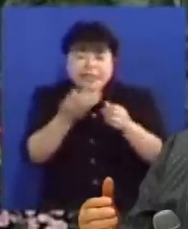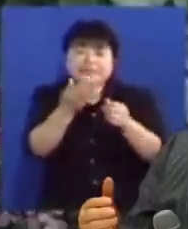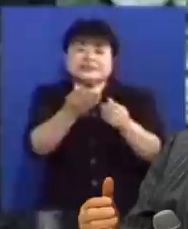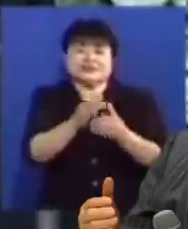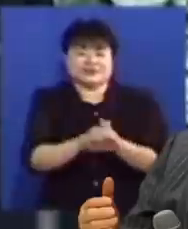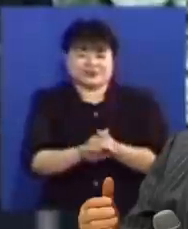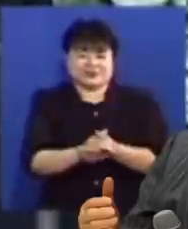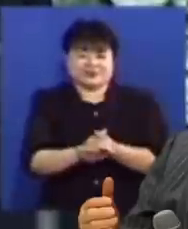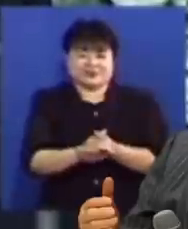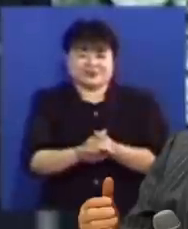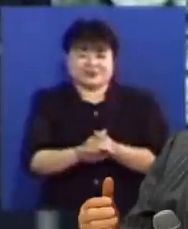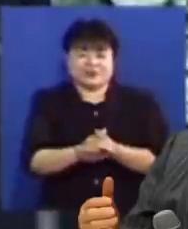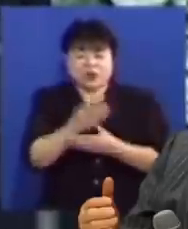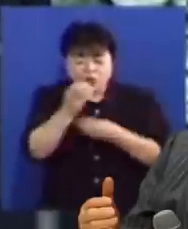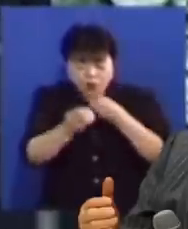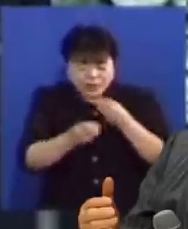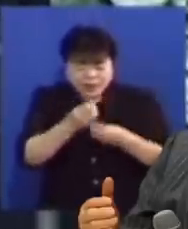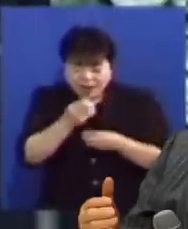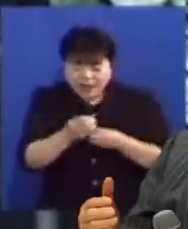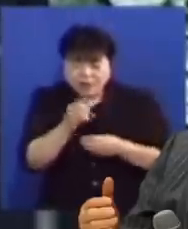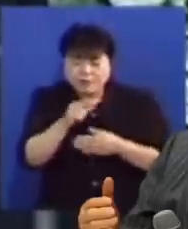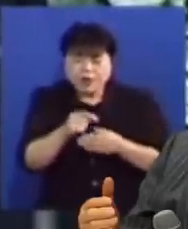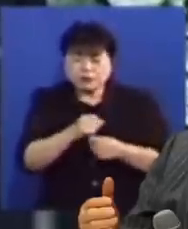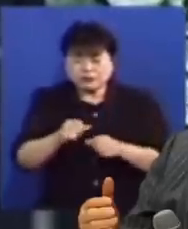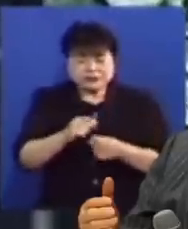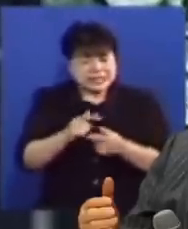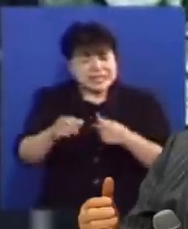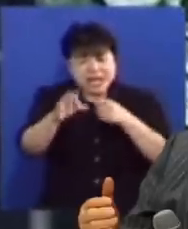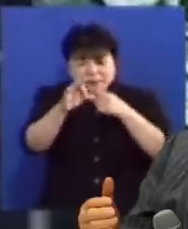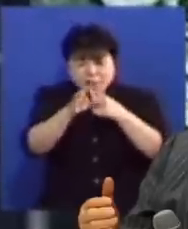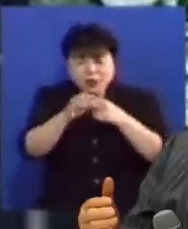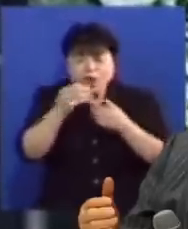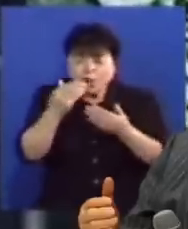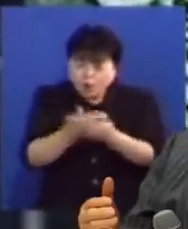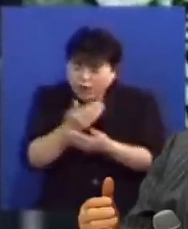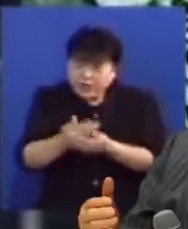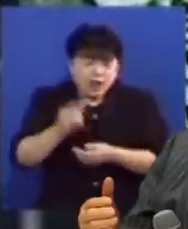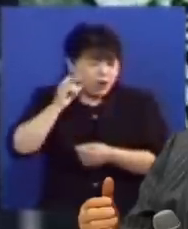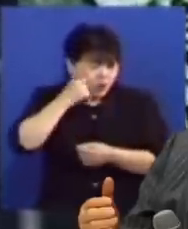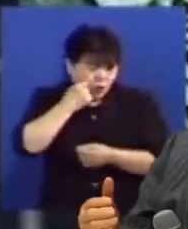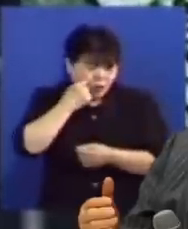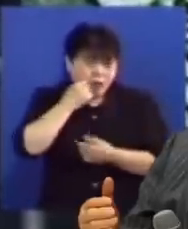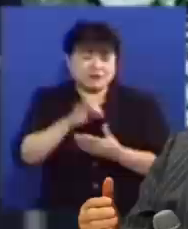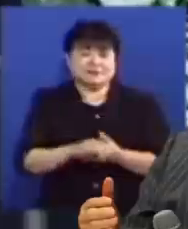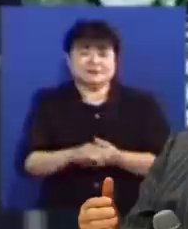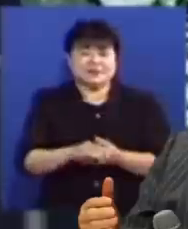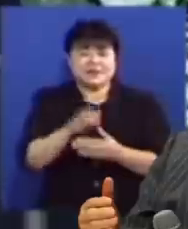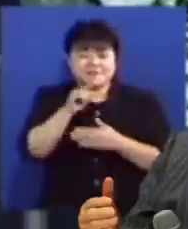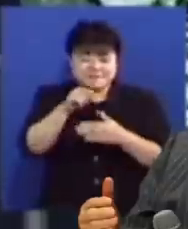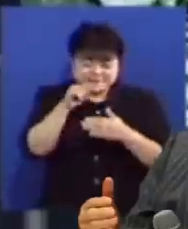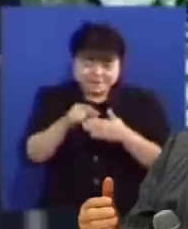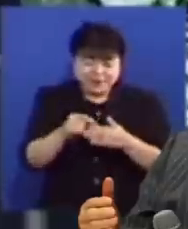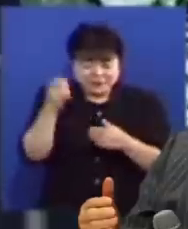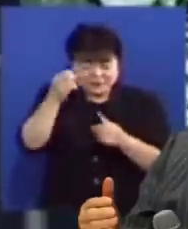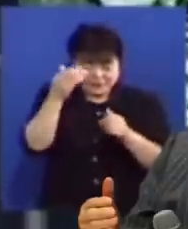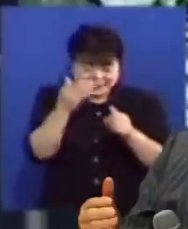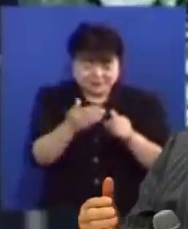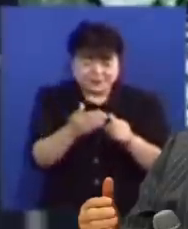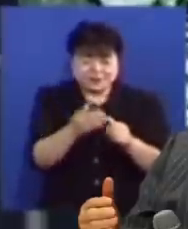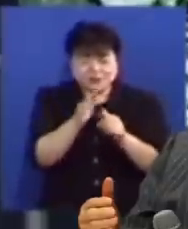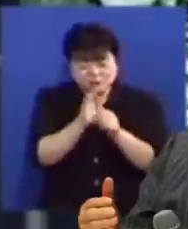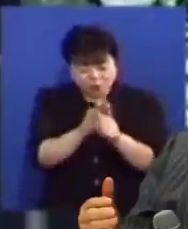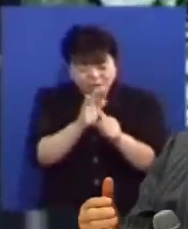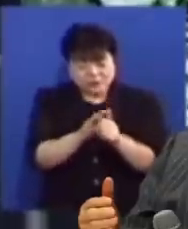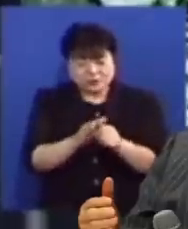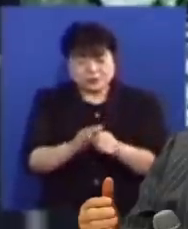것입니다 여러분 아무리 회개하려도 마음이 움직이지 않으면 회개가 안 돼요 그러나 마음이 성령으로 역사하면